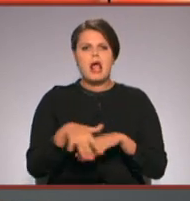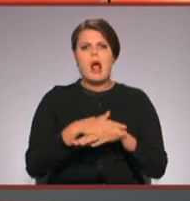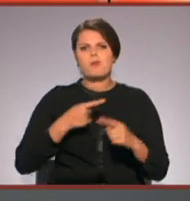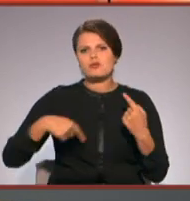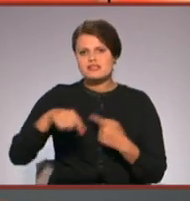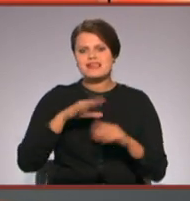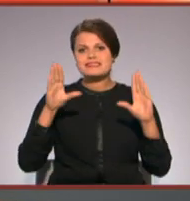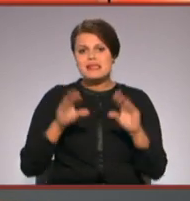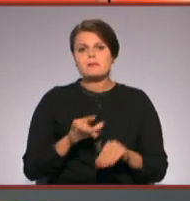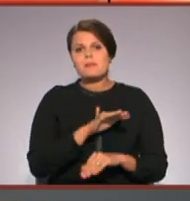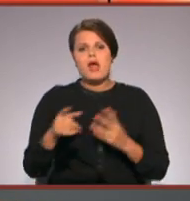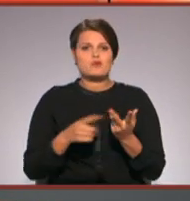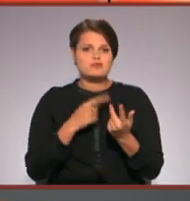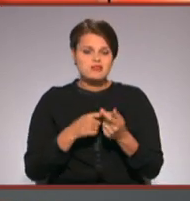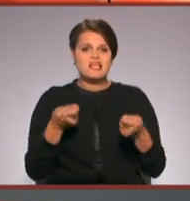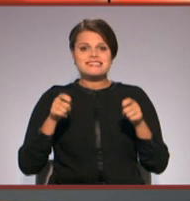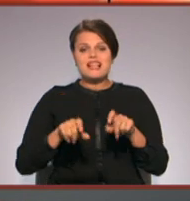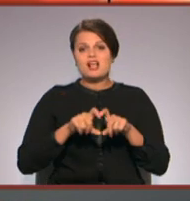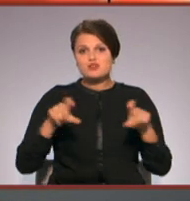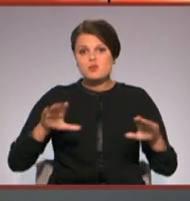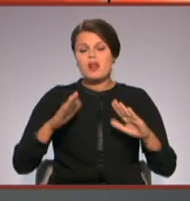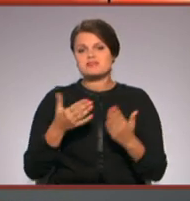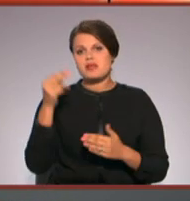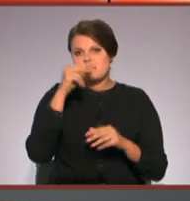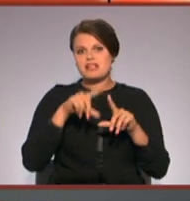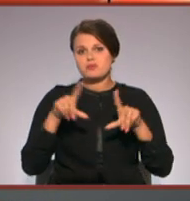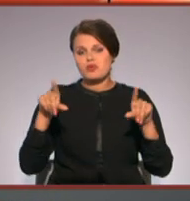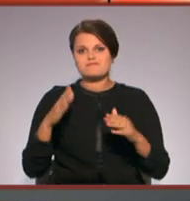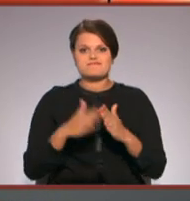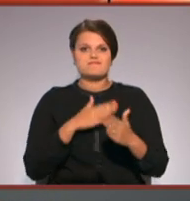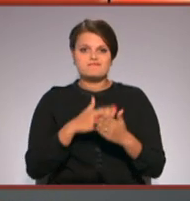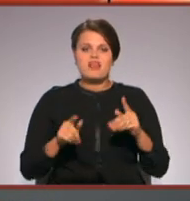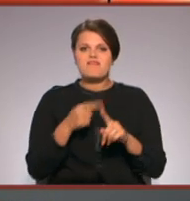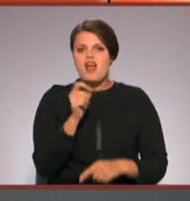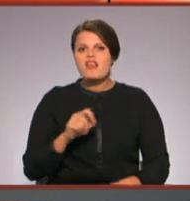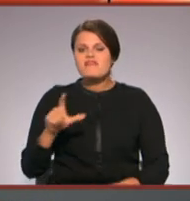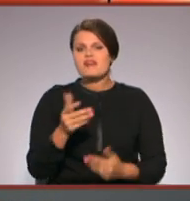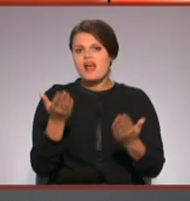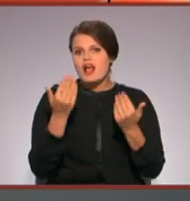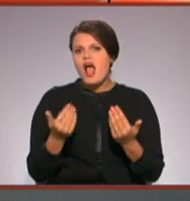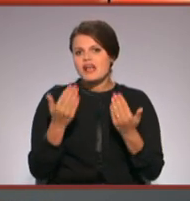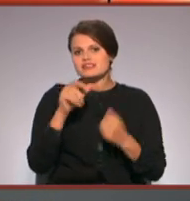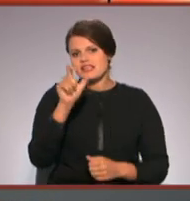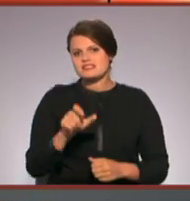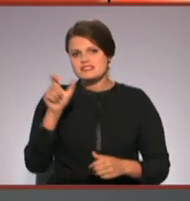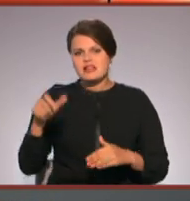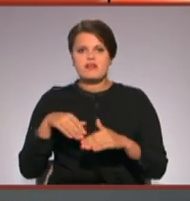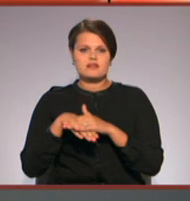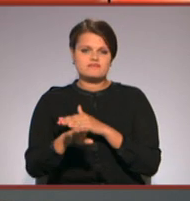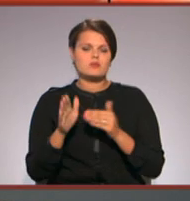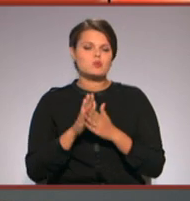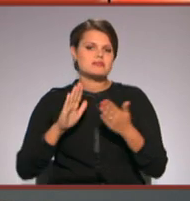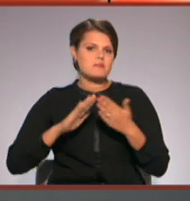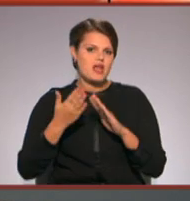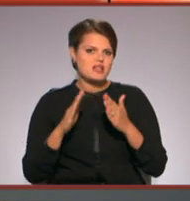Samazinoties bērnu skaitam tiek slēgtas skolas, bet mācība iestādes likvidēšana vēl vairāk aicina iedzīvotājas aizplūšana uz pilsētām.